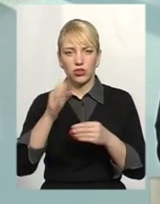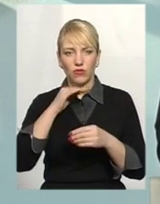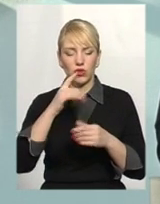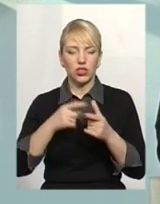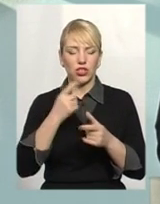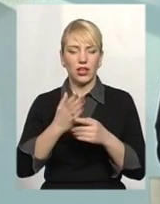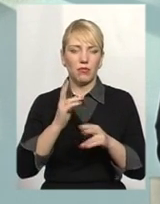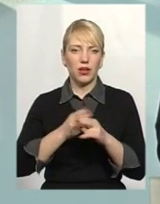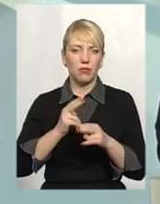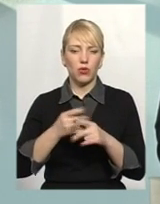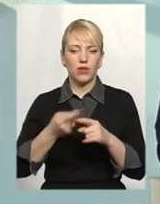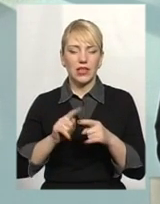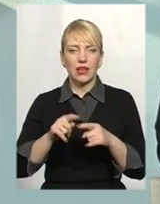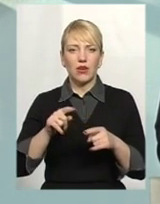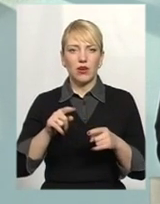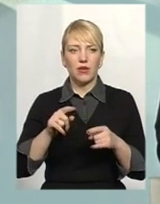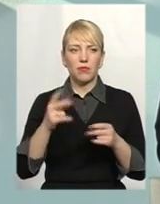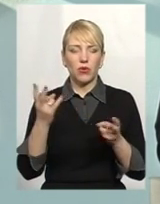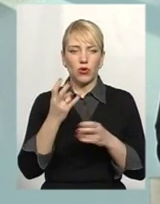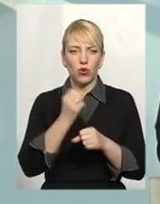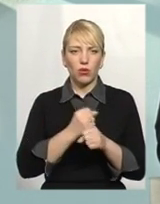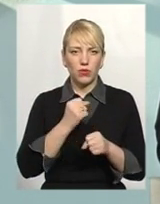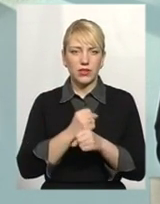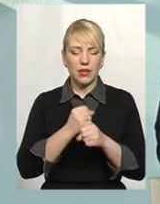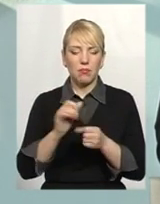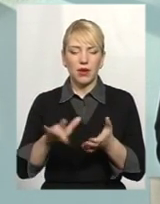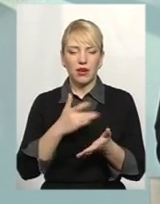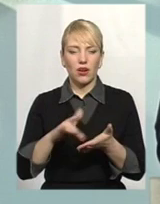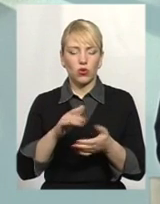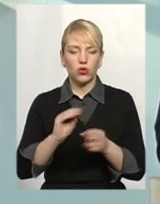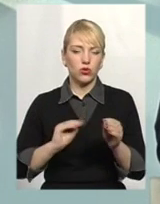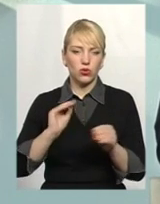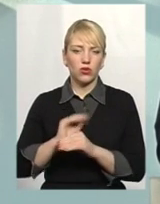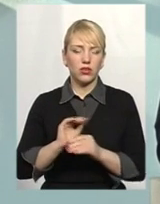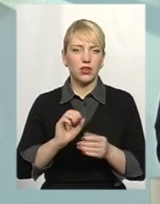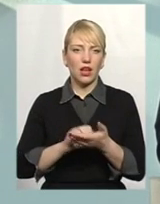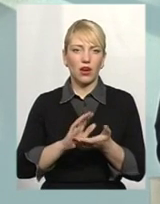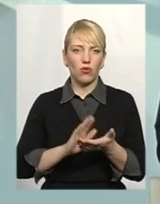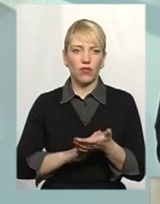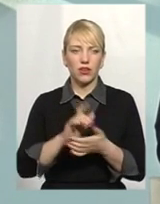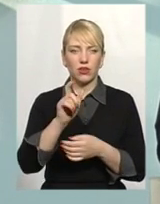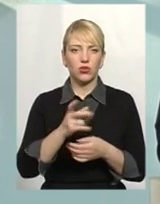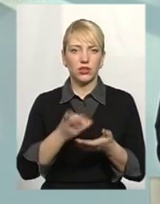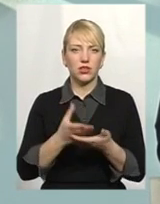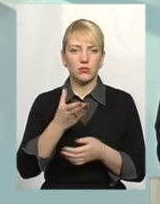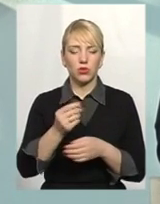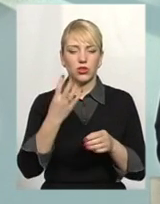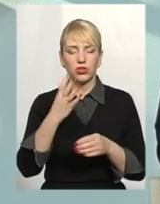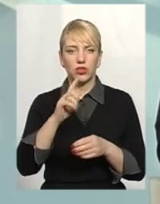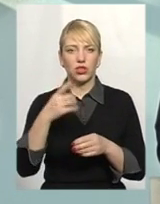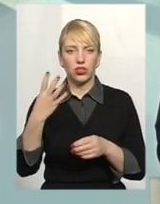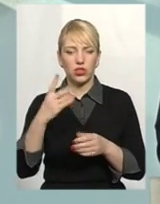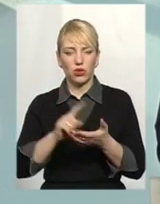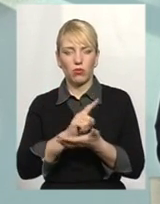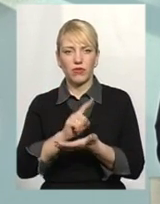випадку споживачу робиться перерахунок. До нарахування? До нарахування, так. Тобто, людина сплачує 4,4 обов